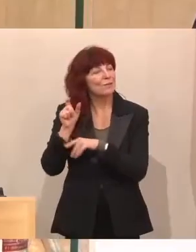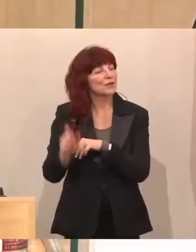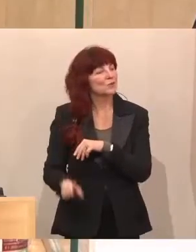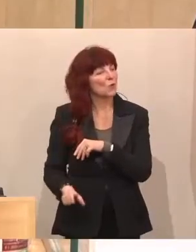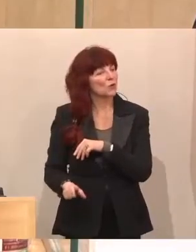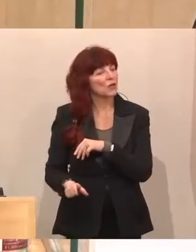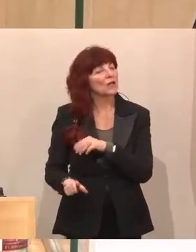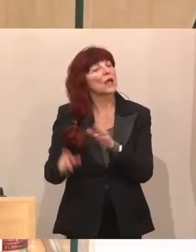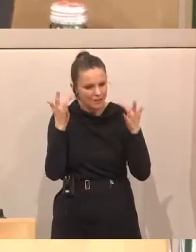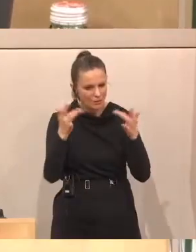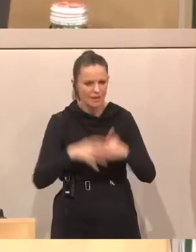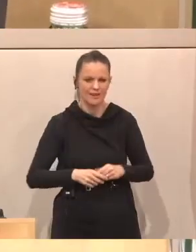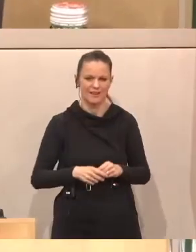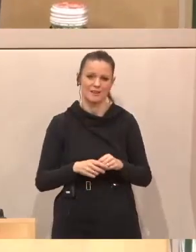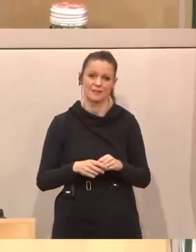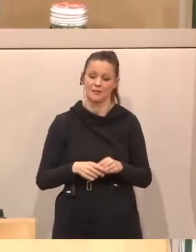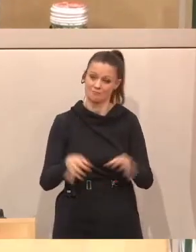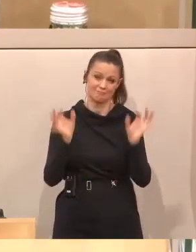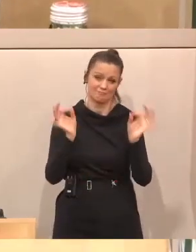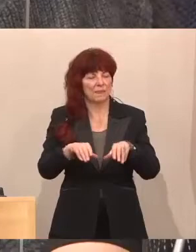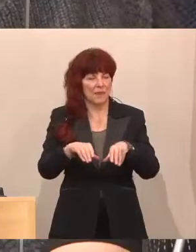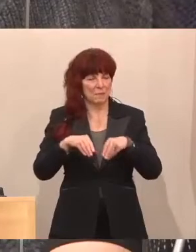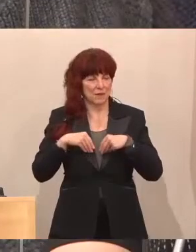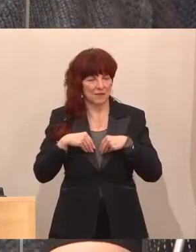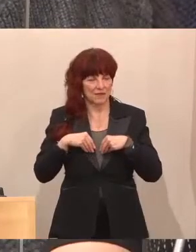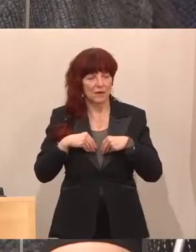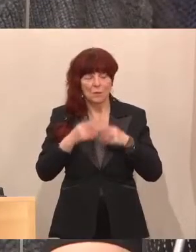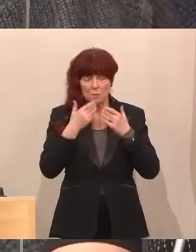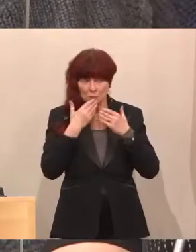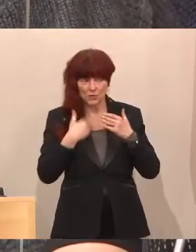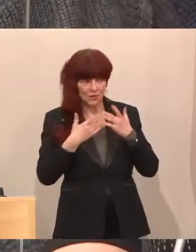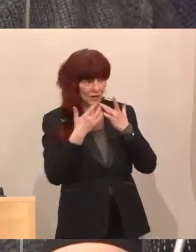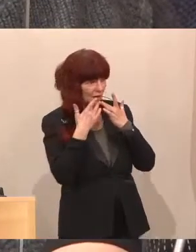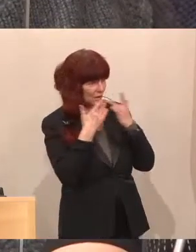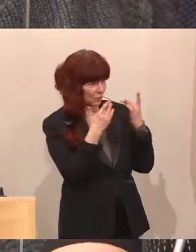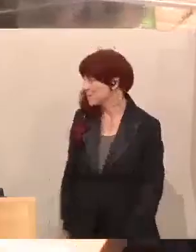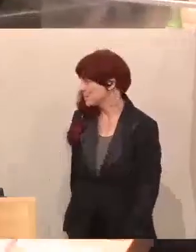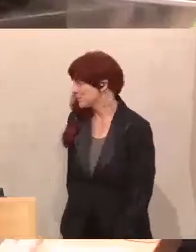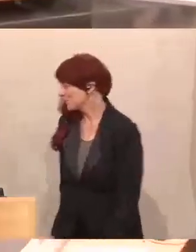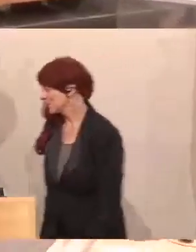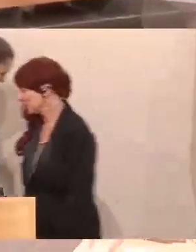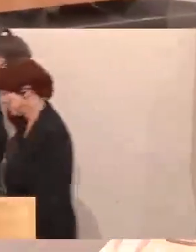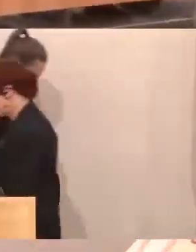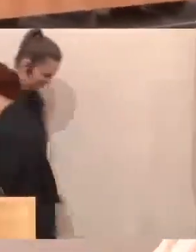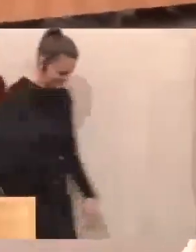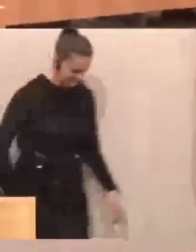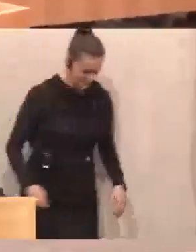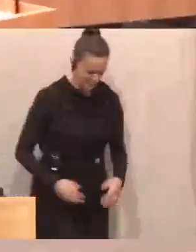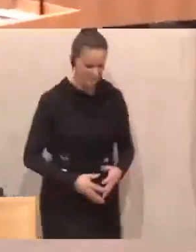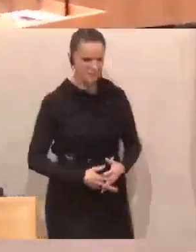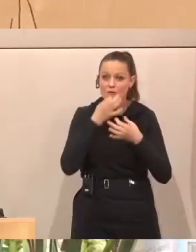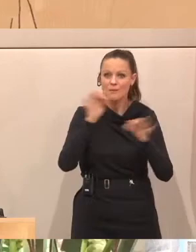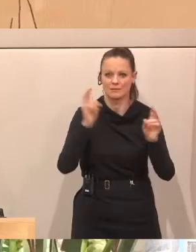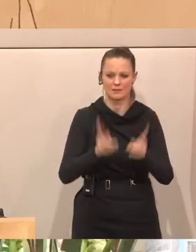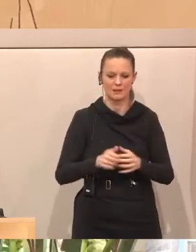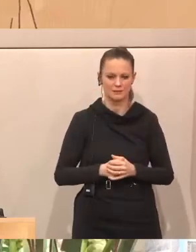Nützliche Informationen. Diese tolle Entwicklung. Gratulieren zu dieser Veranstaltung. Wenn Menschen mit